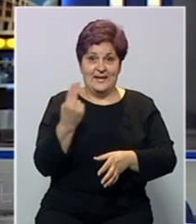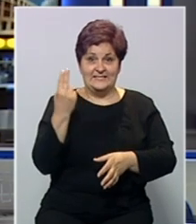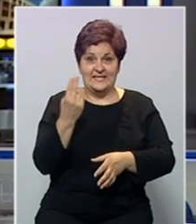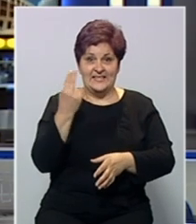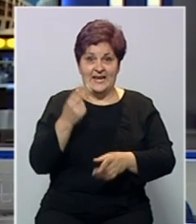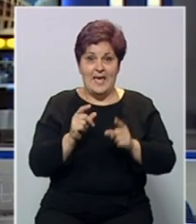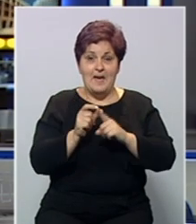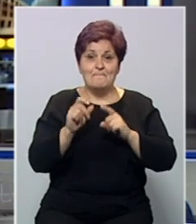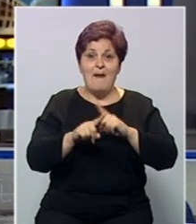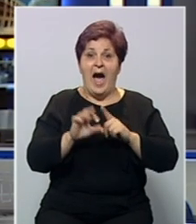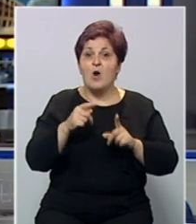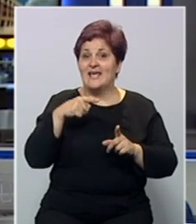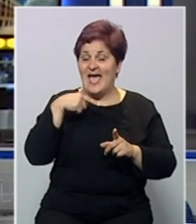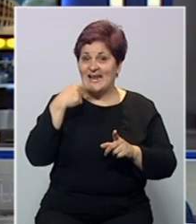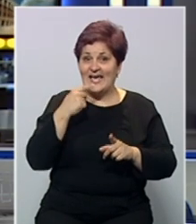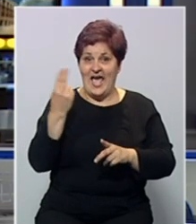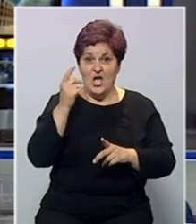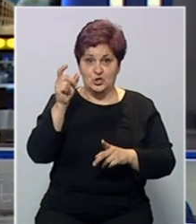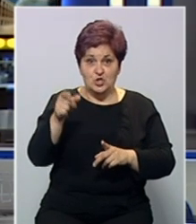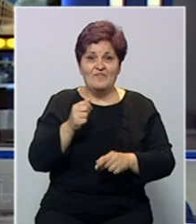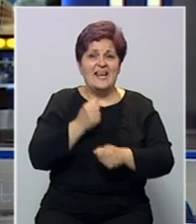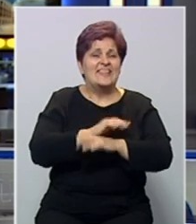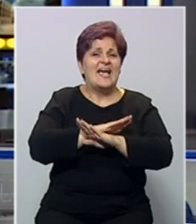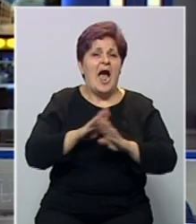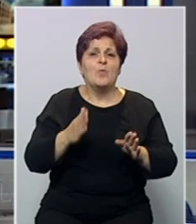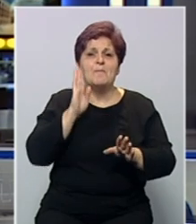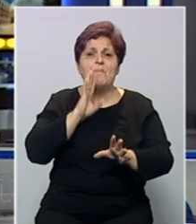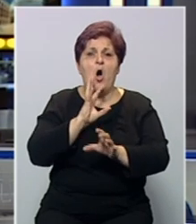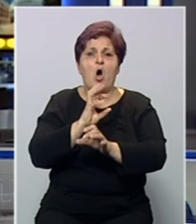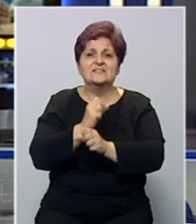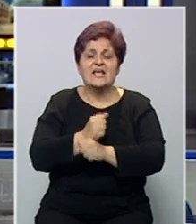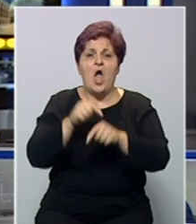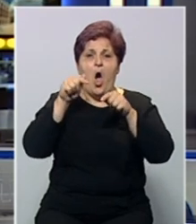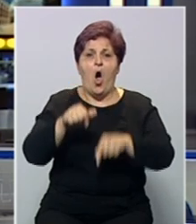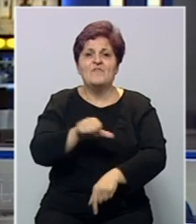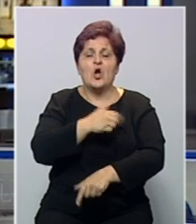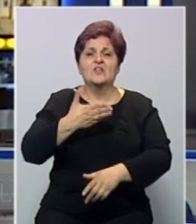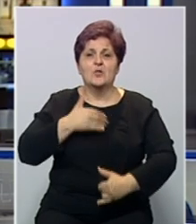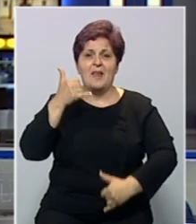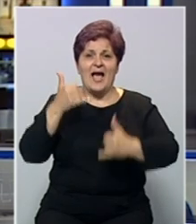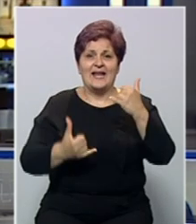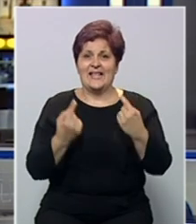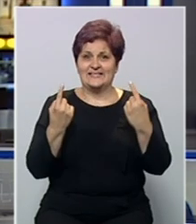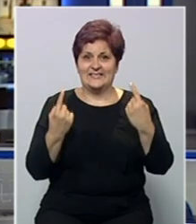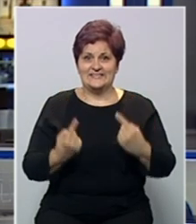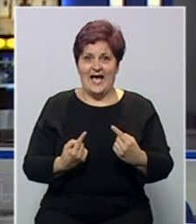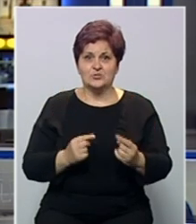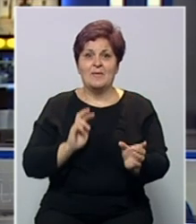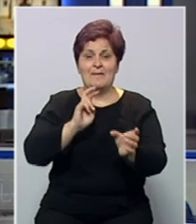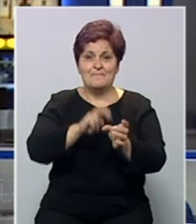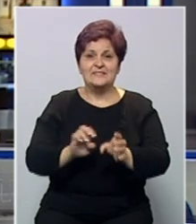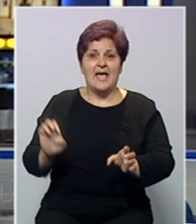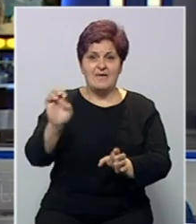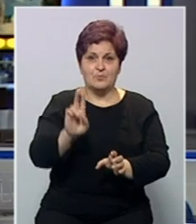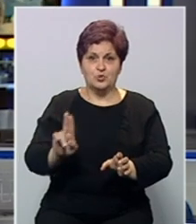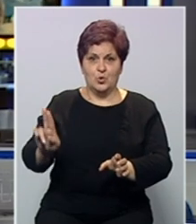Slovenije Borut Pahor poručio je da Slovenija čini sve kako bi Bosna i Hercegovina ove godine dobila kandidatski status za